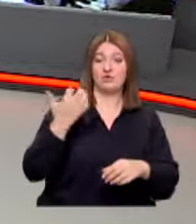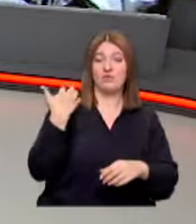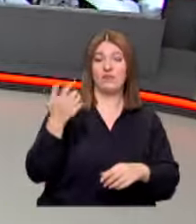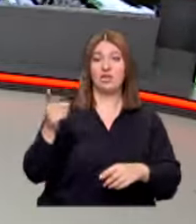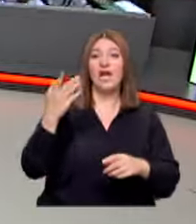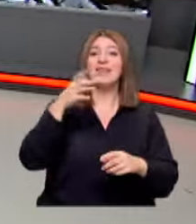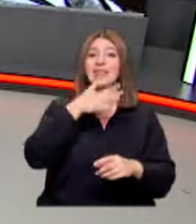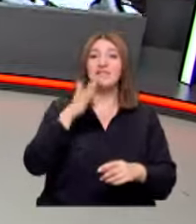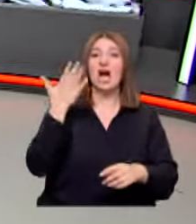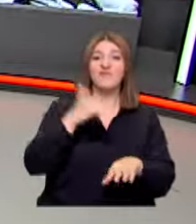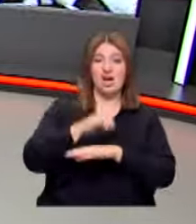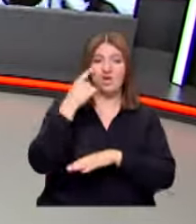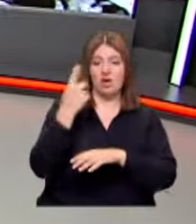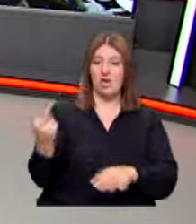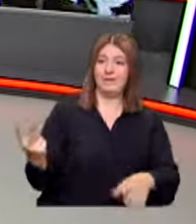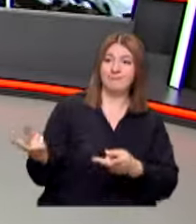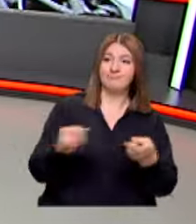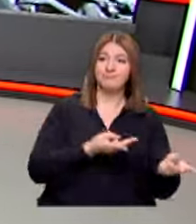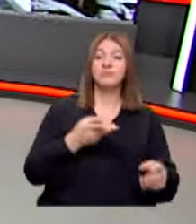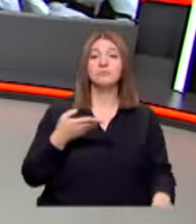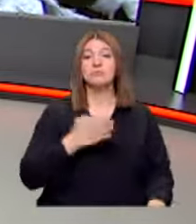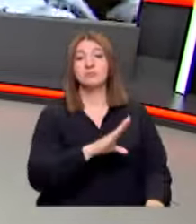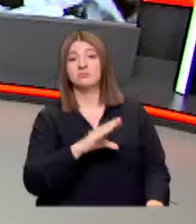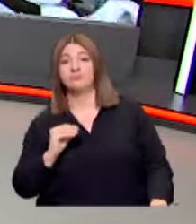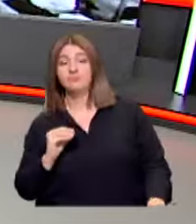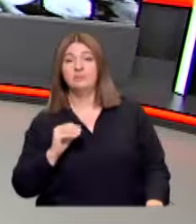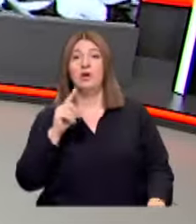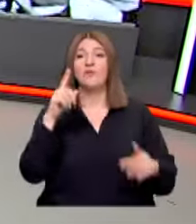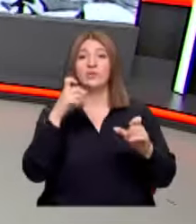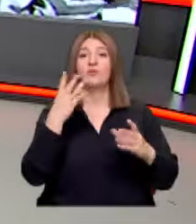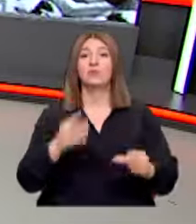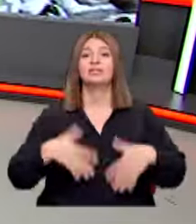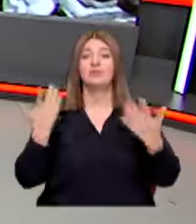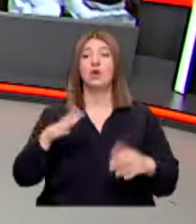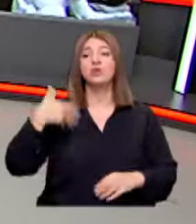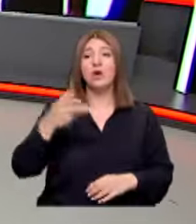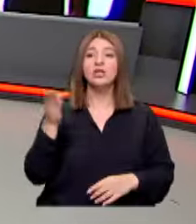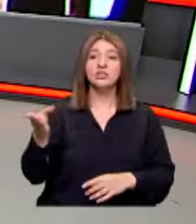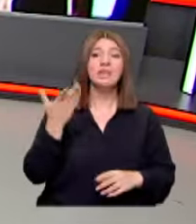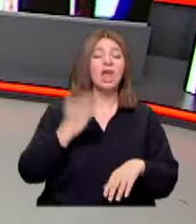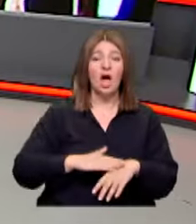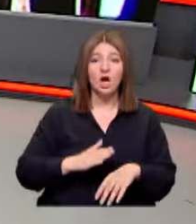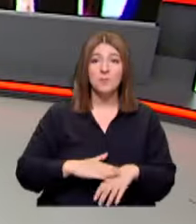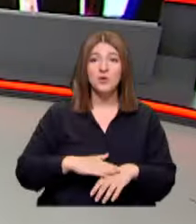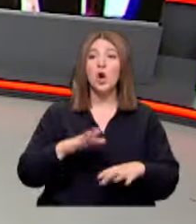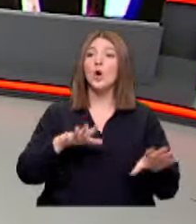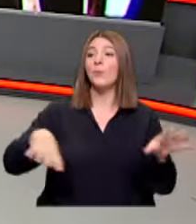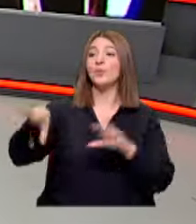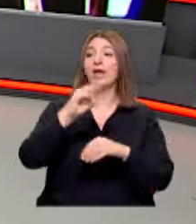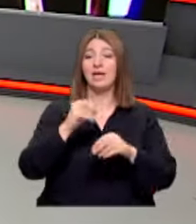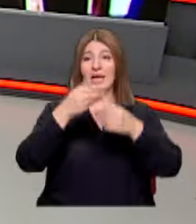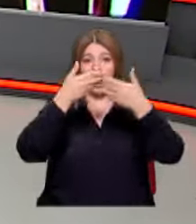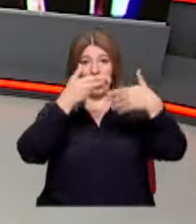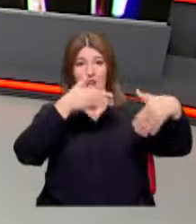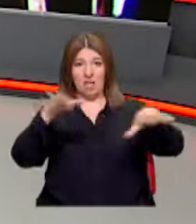Deniz ve Hava Kuvvetleri komutanını Oraya gitmiyorlar O karede bulunmak istemiyorlar Sonra işte ne yapıyorlar? Bütün herkes